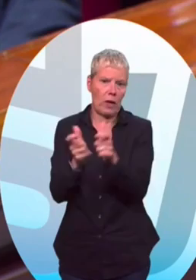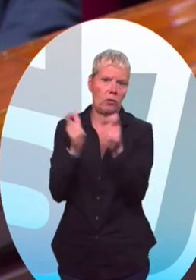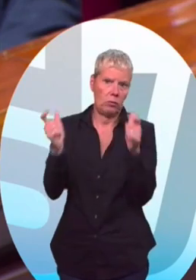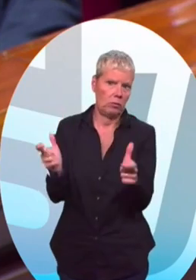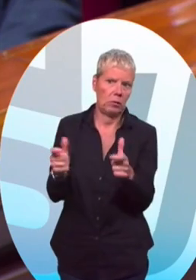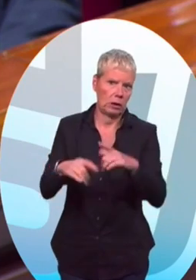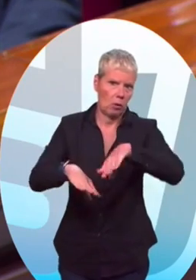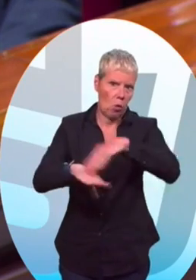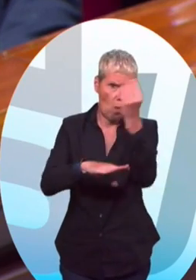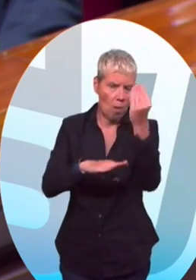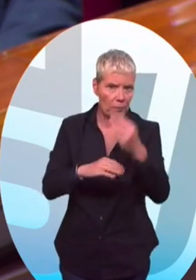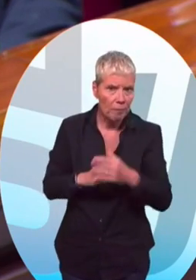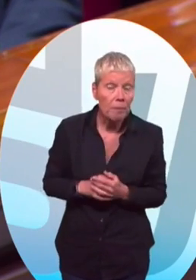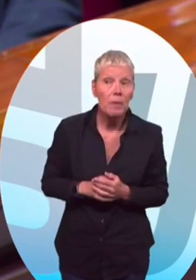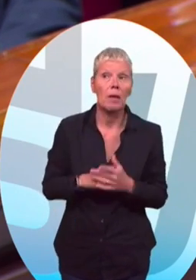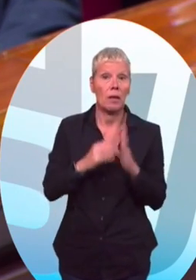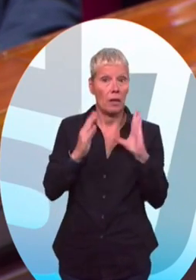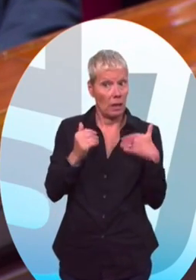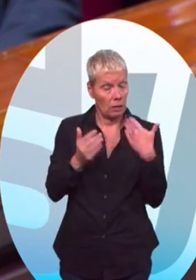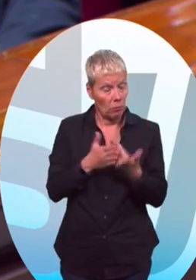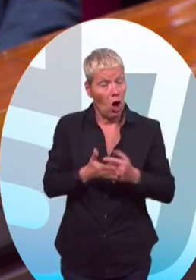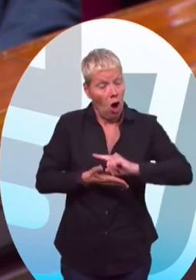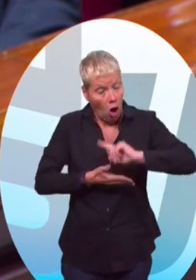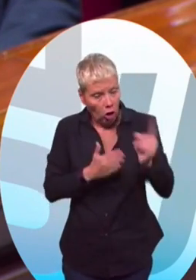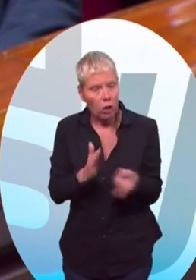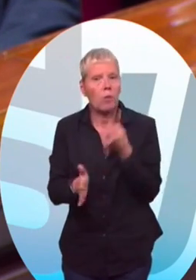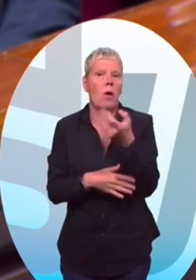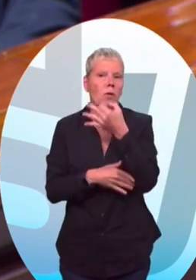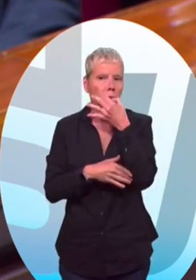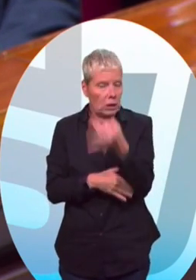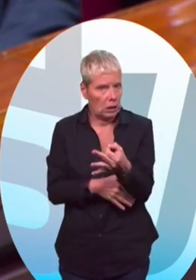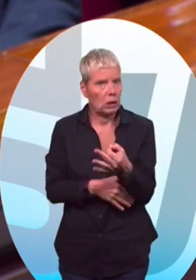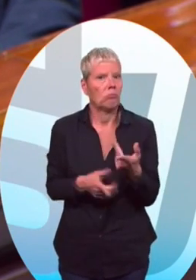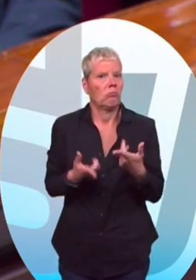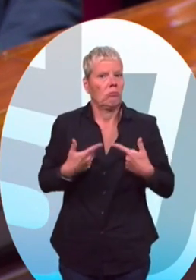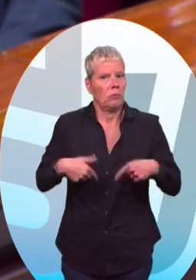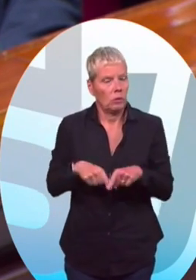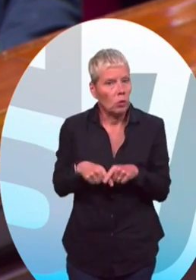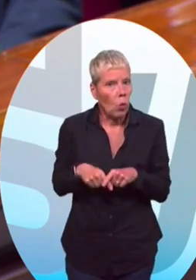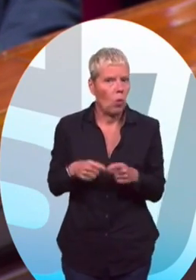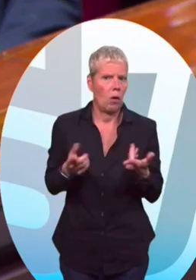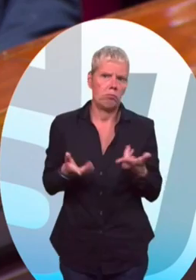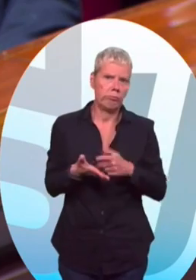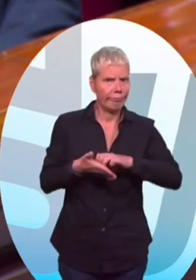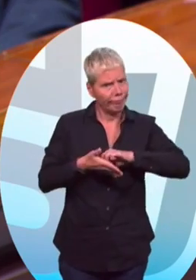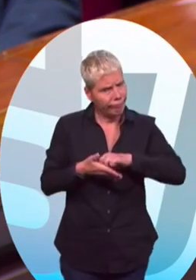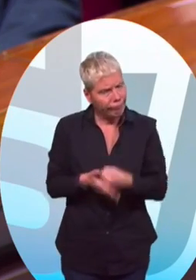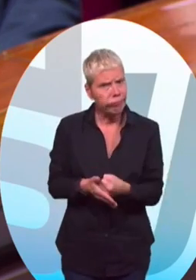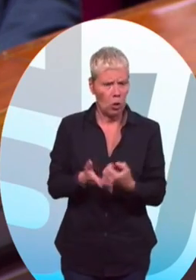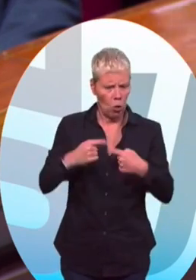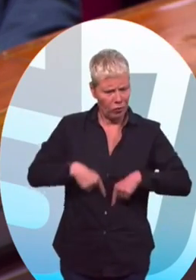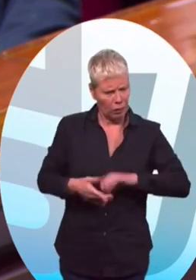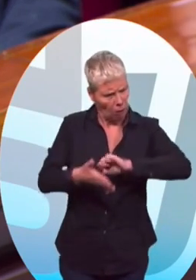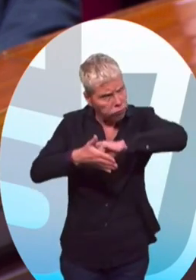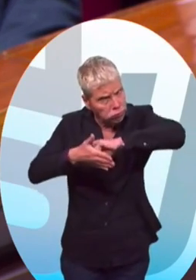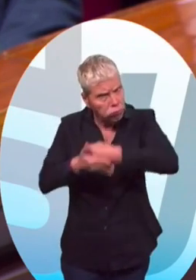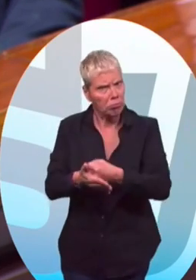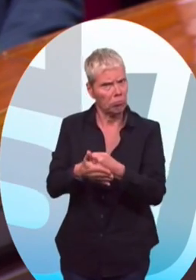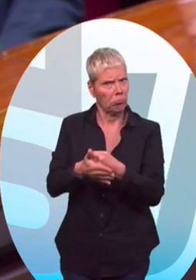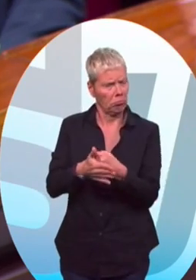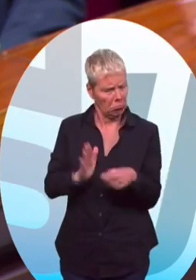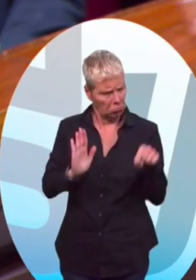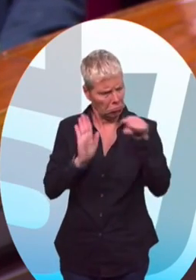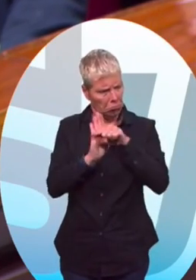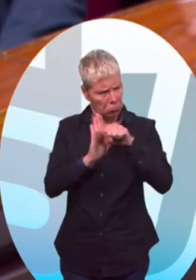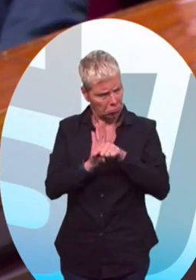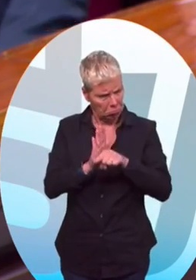à Rouen. Je voudrais vous redire à nouveau l'exigence la plus grande qui guide le gouvernement et également la